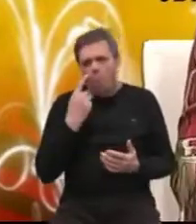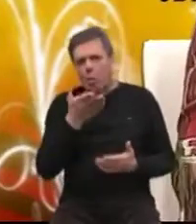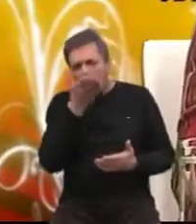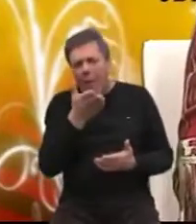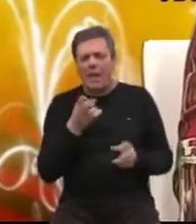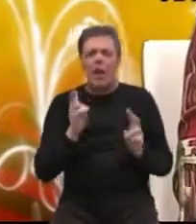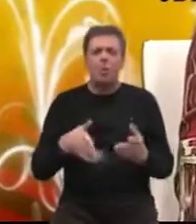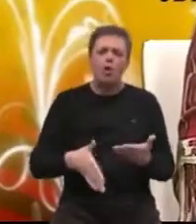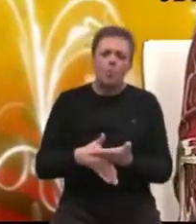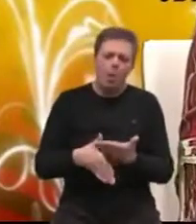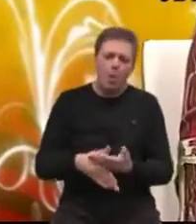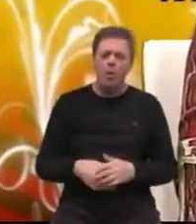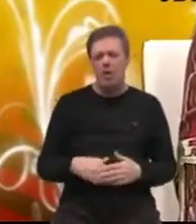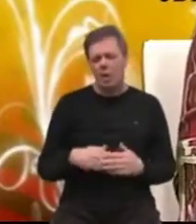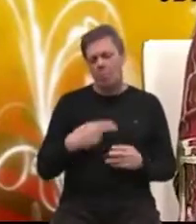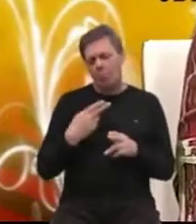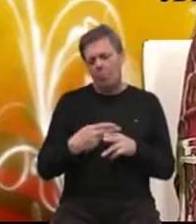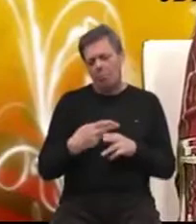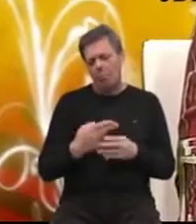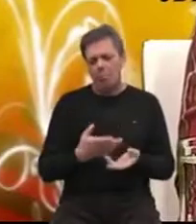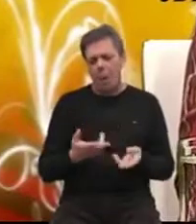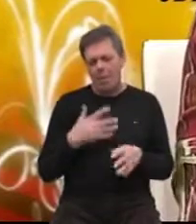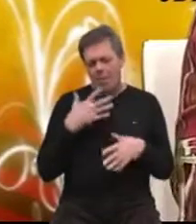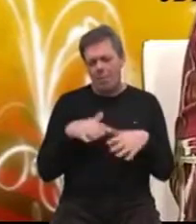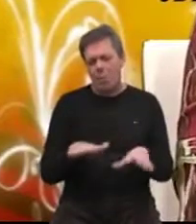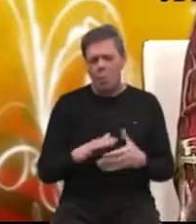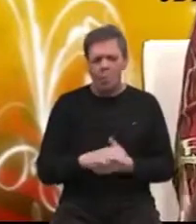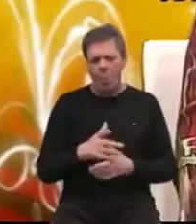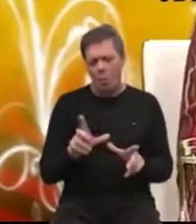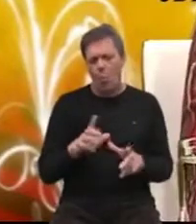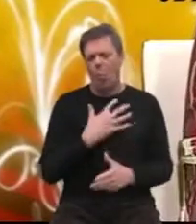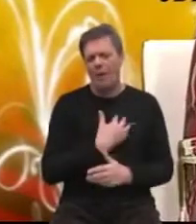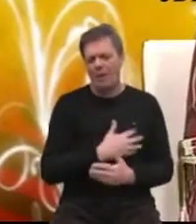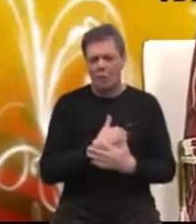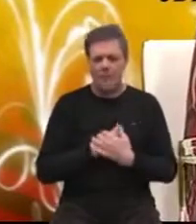njih možemo pomoći u Hrvatskoj.